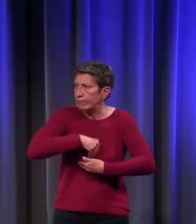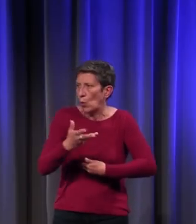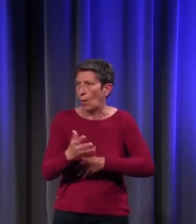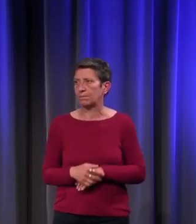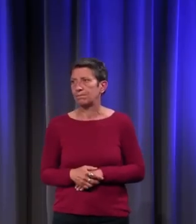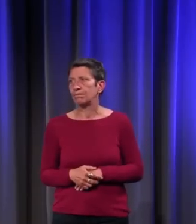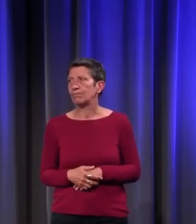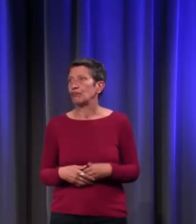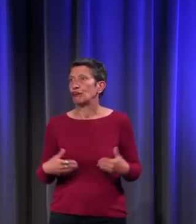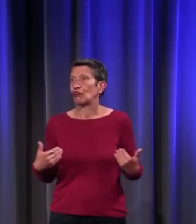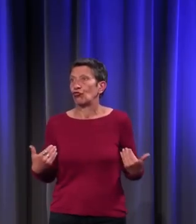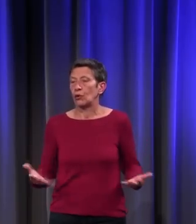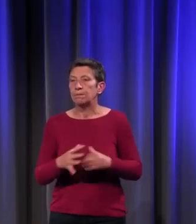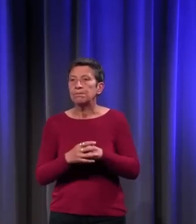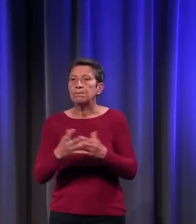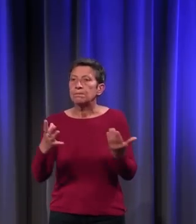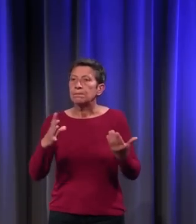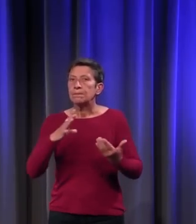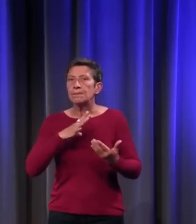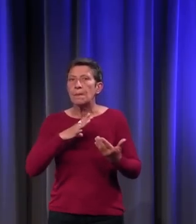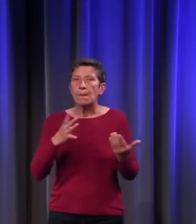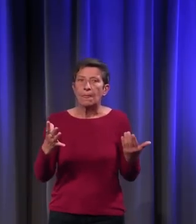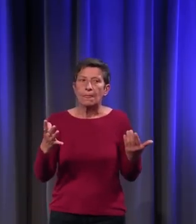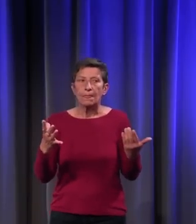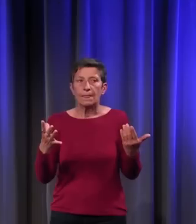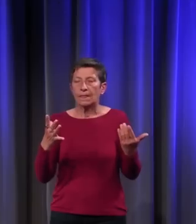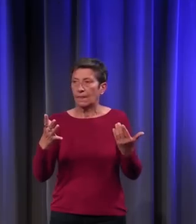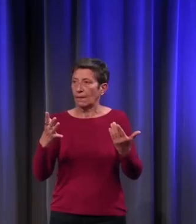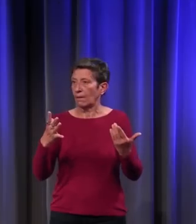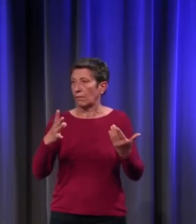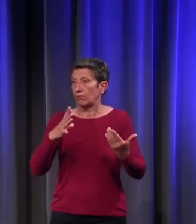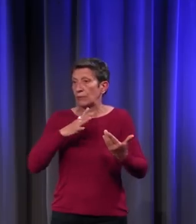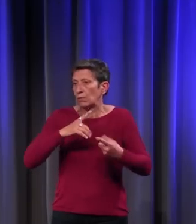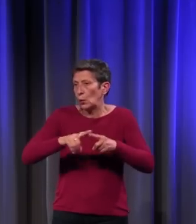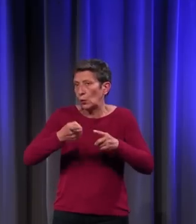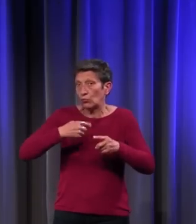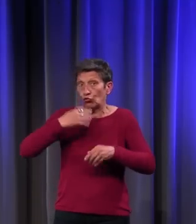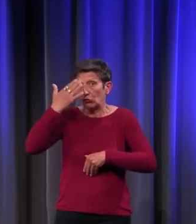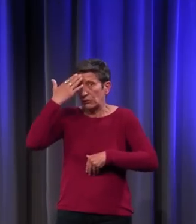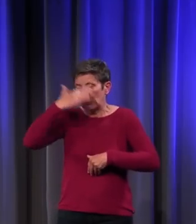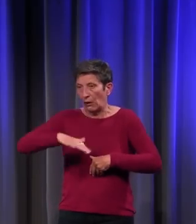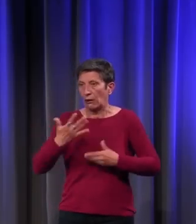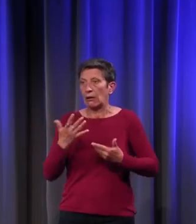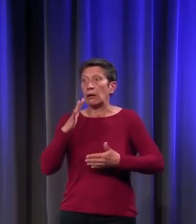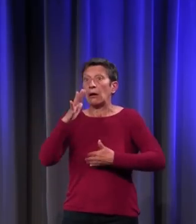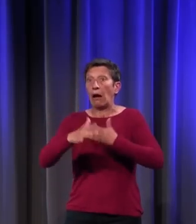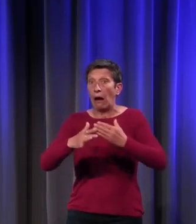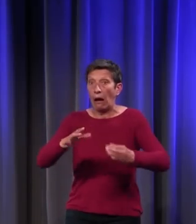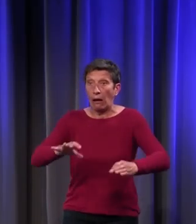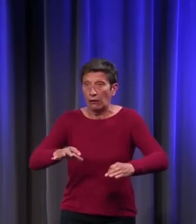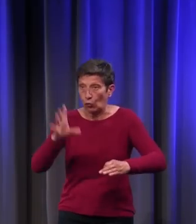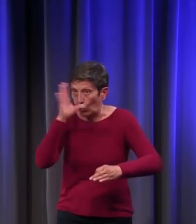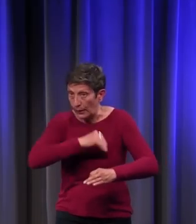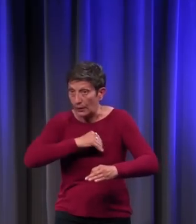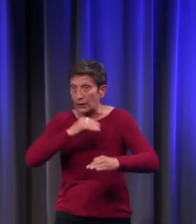Voilà. Mais il y a des choses qu'on sait très bien, puis qu'on va oublier, qu'on va redécouvrir. Par exemple, le